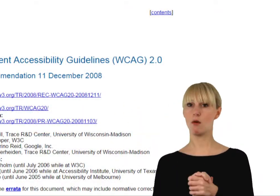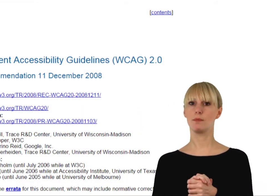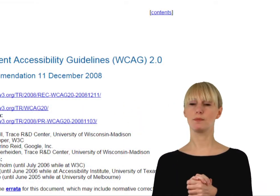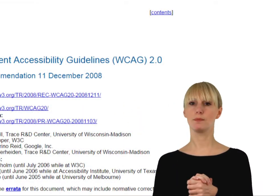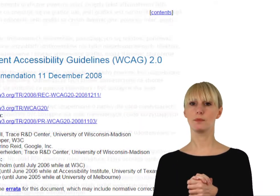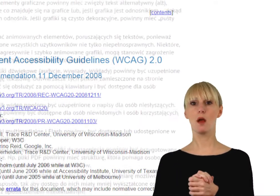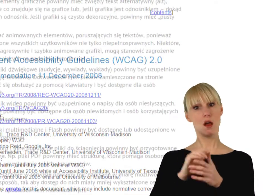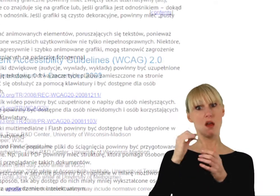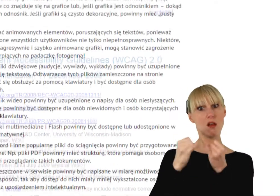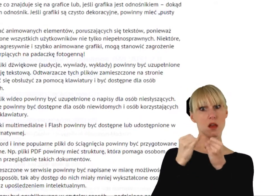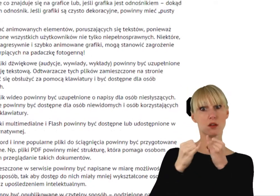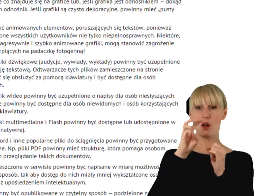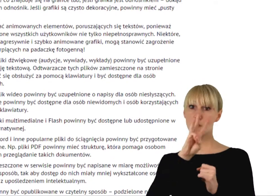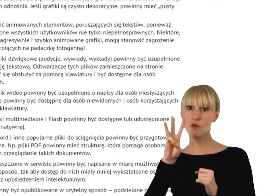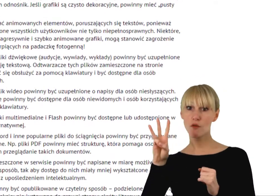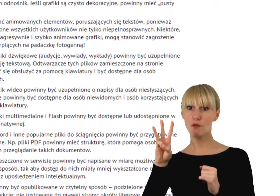2.0.